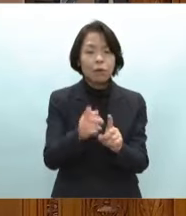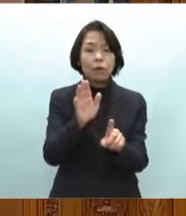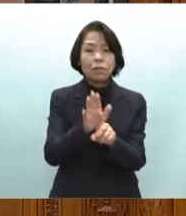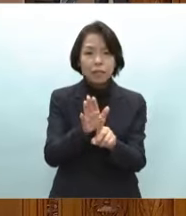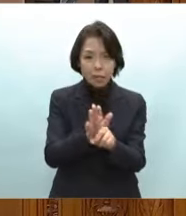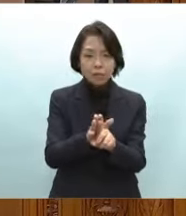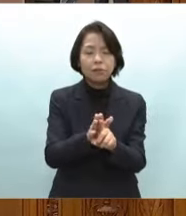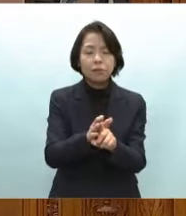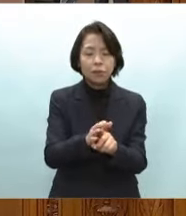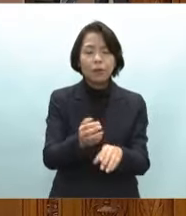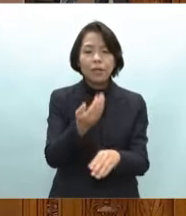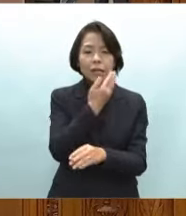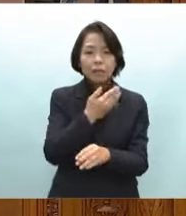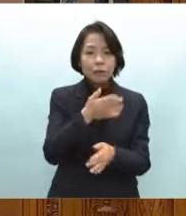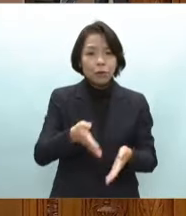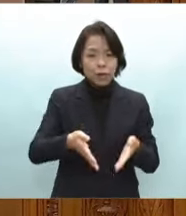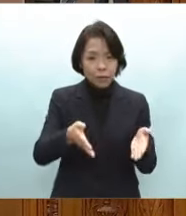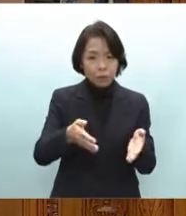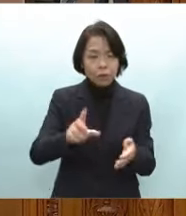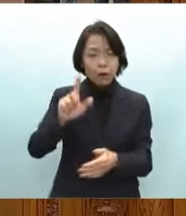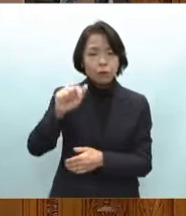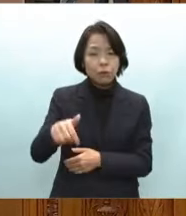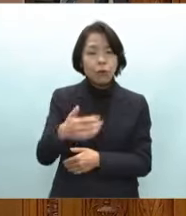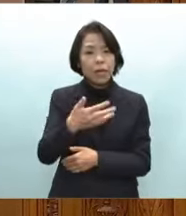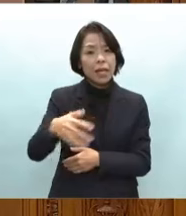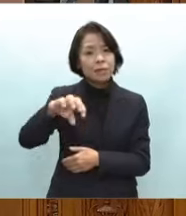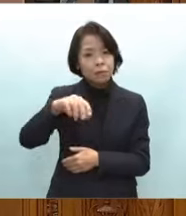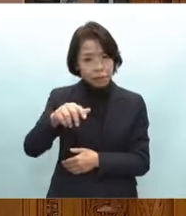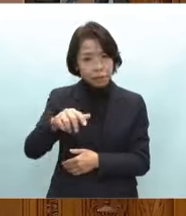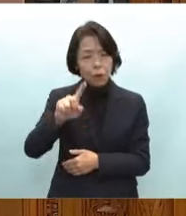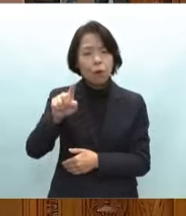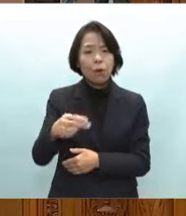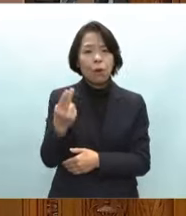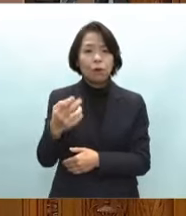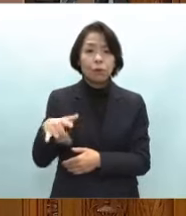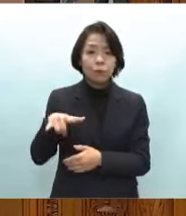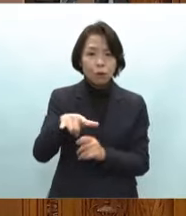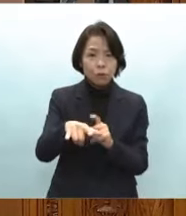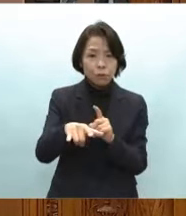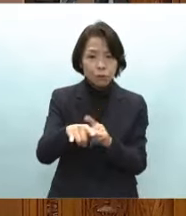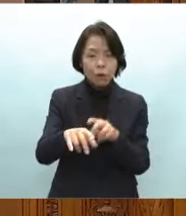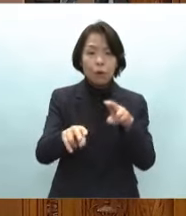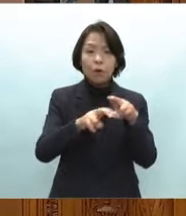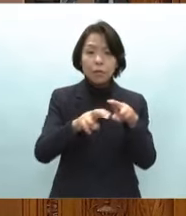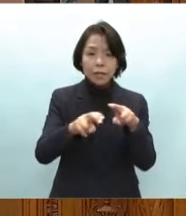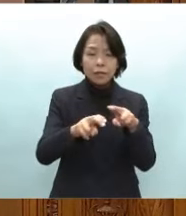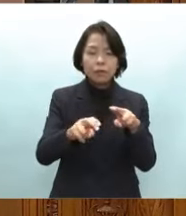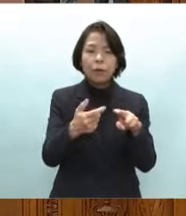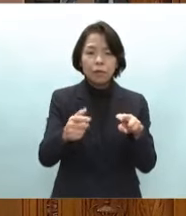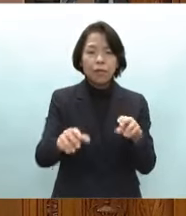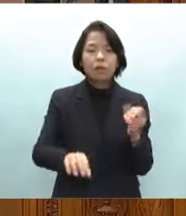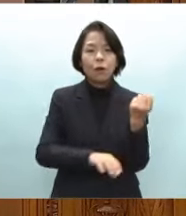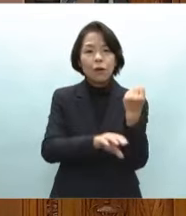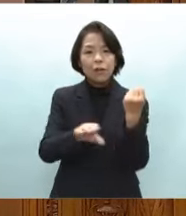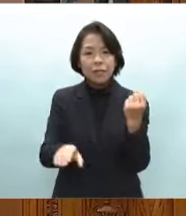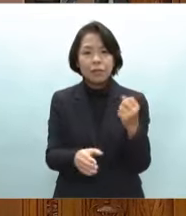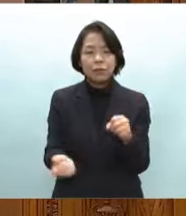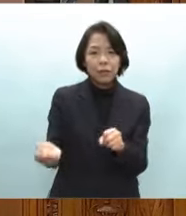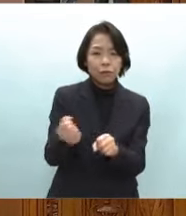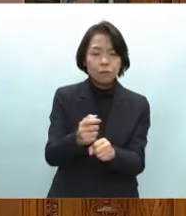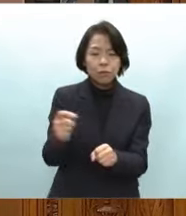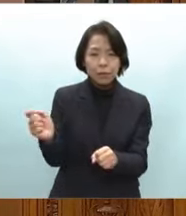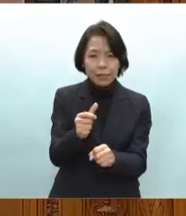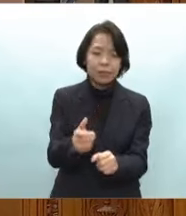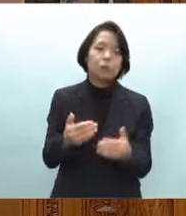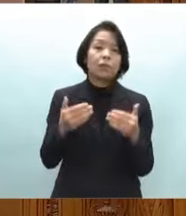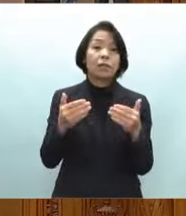線道路上下水道野党空港鉄道等のインフラライフラインの本格復旧を迅速に進めて